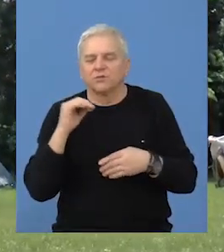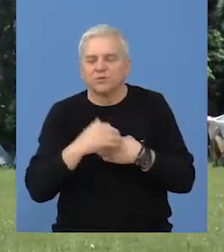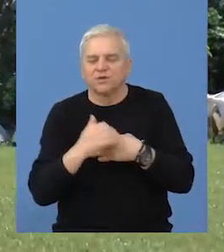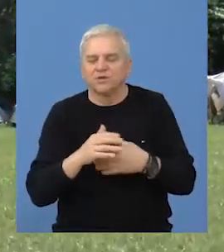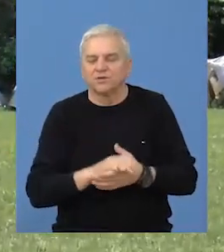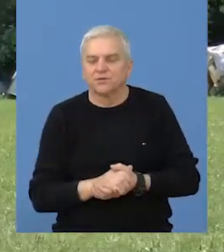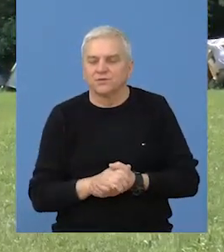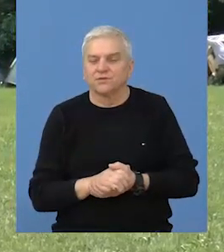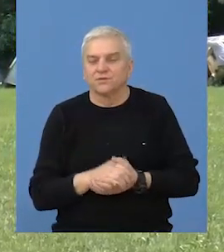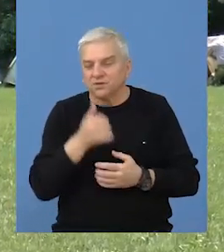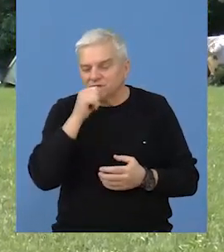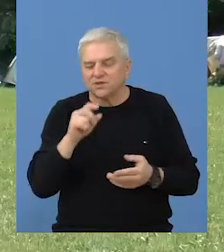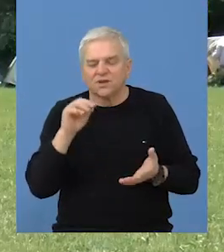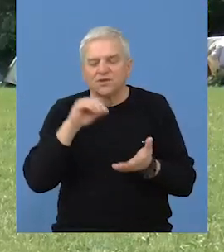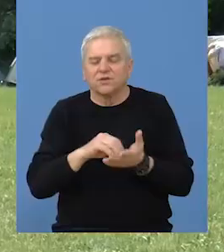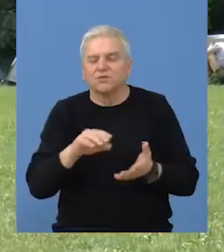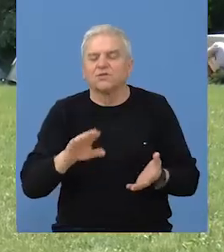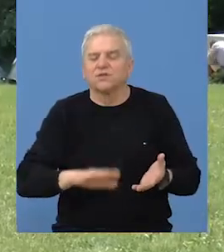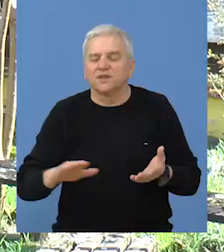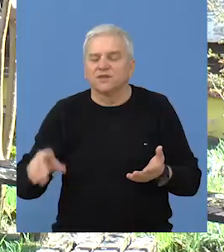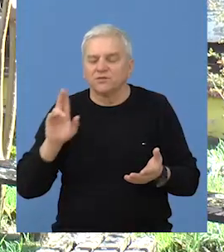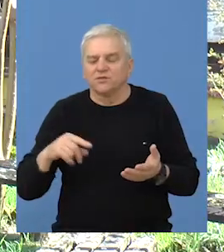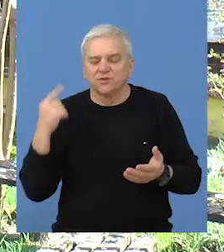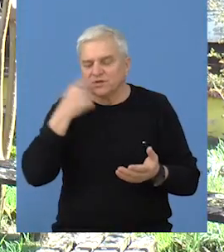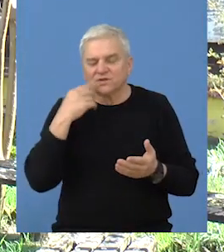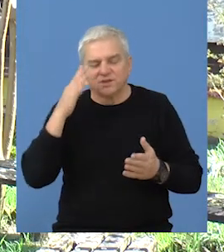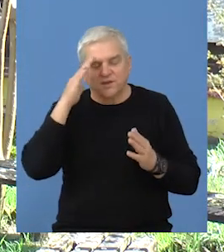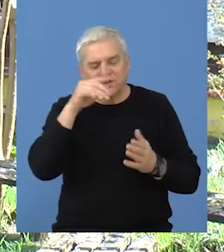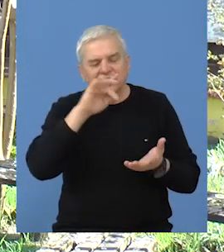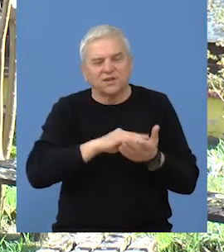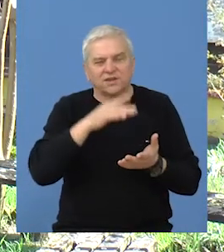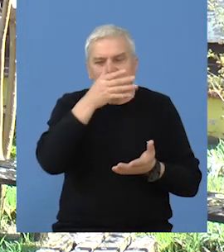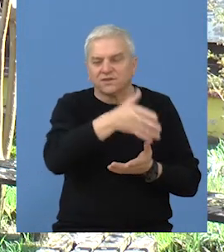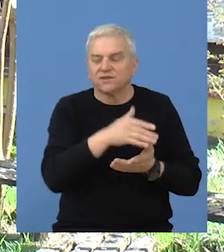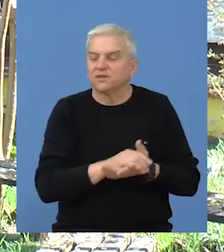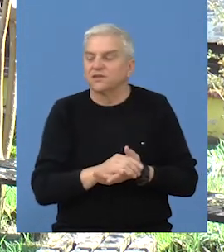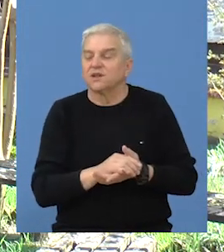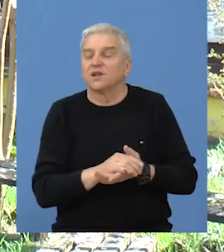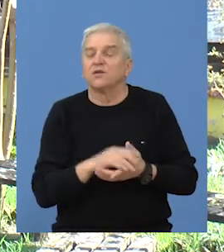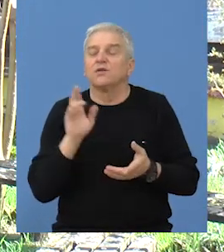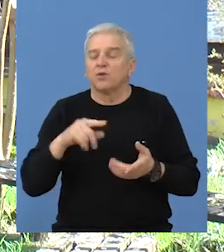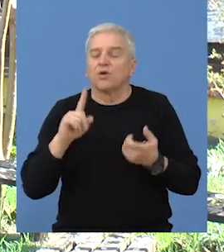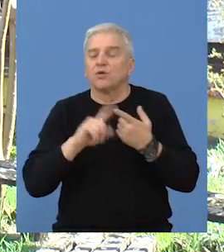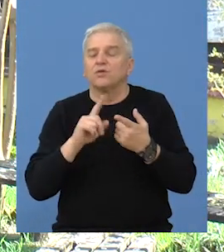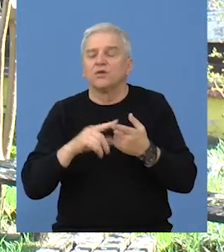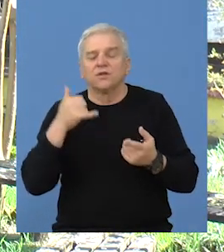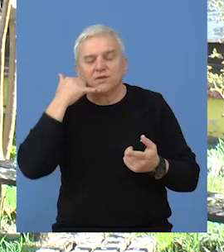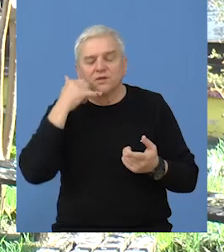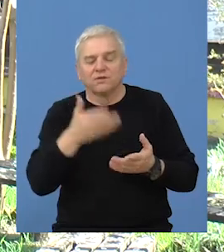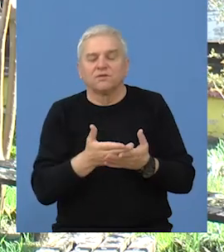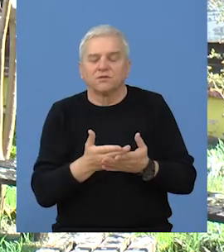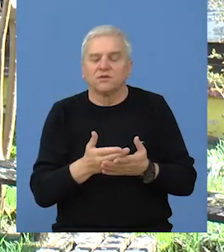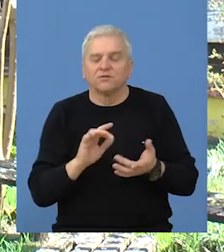može već dete da se upiše. Što se tiče upisa može da dođe ovdje u izvidjački centar ili mogu da nas kontaktiraju